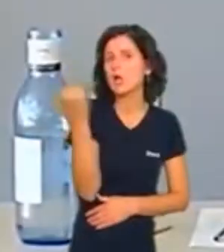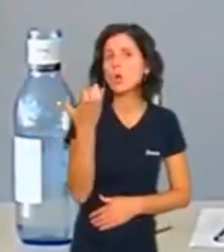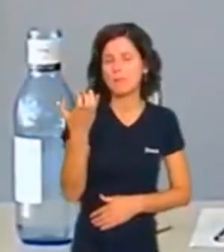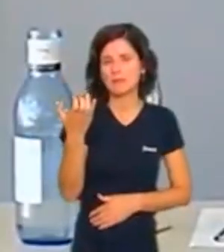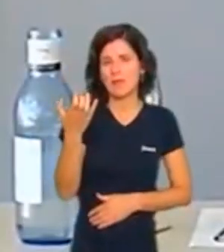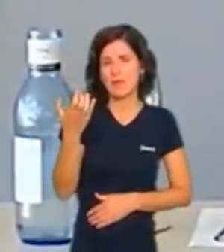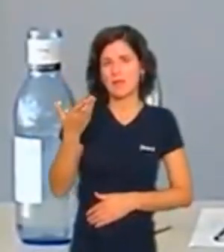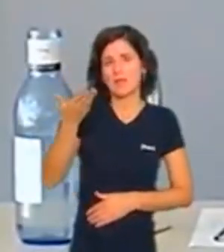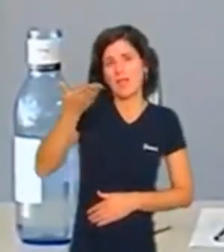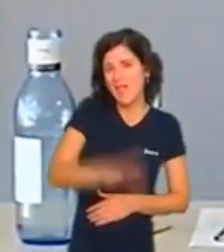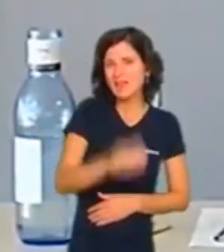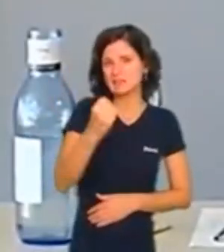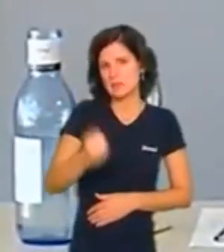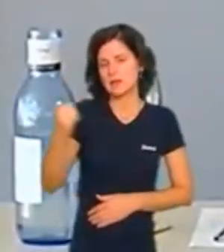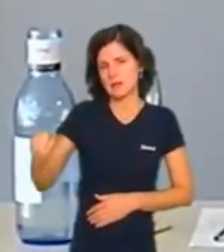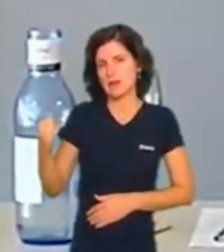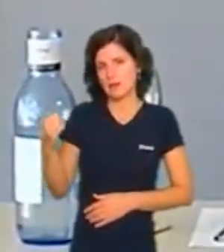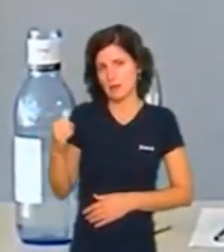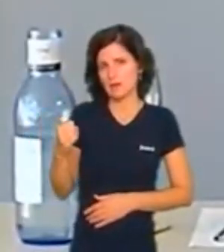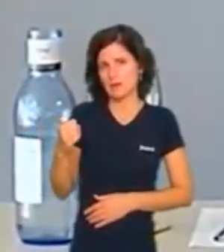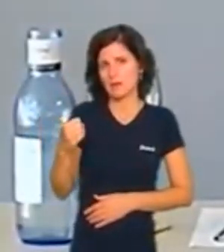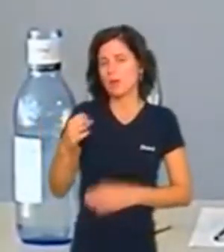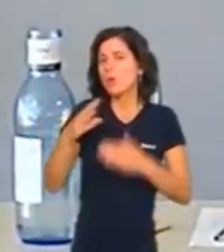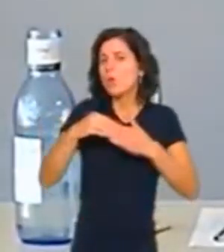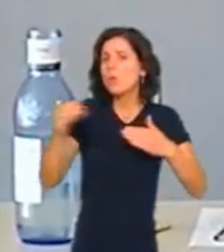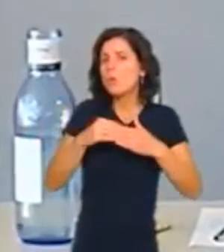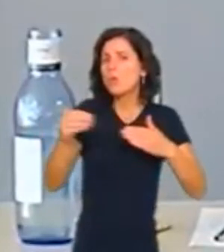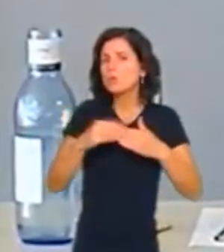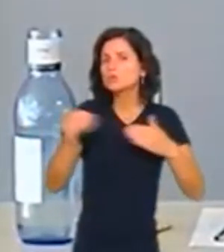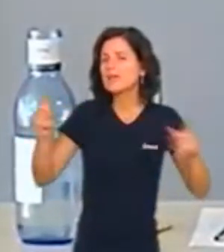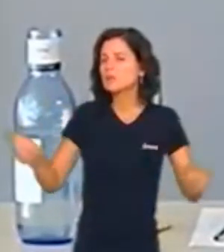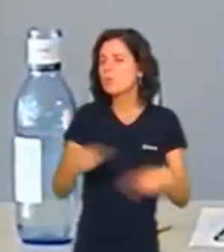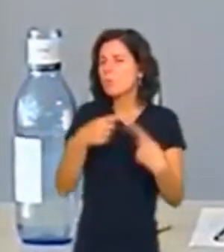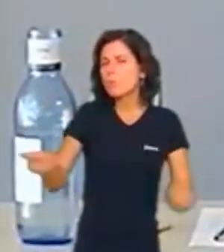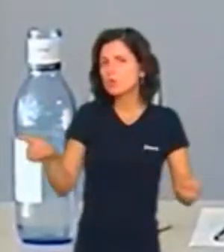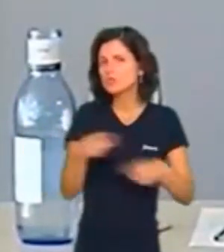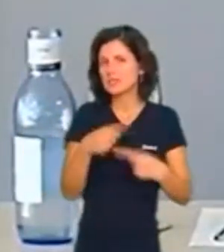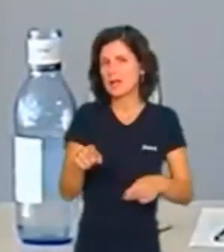enmascarats, posant música de l'himne nacional,